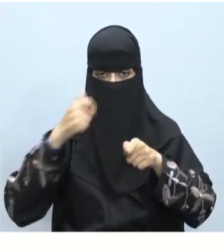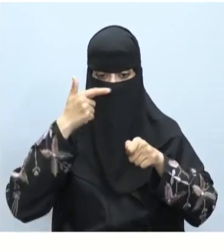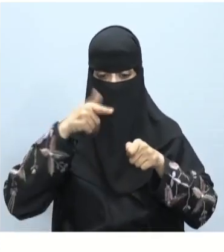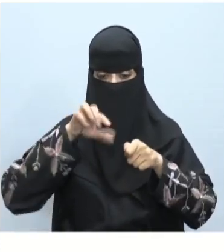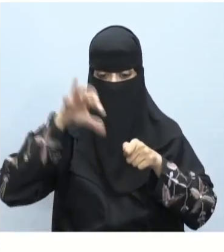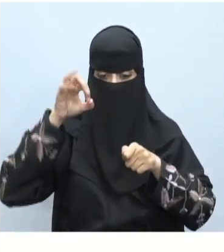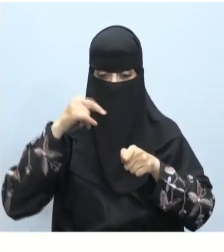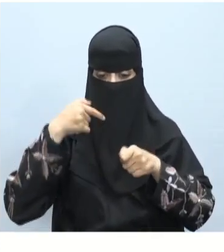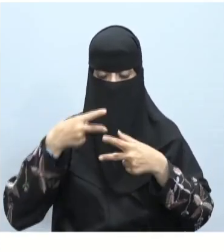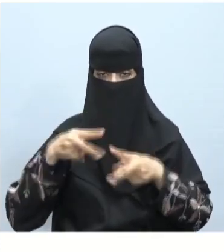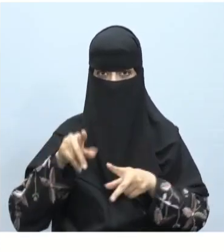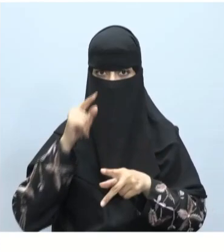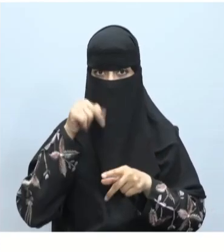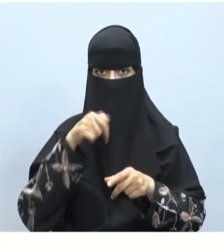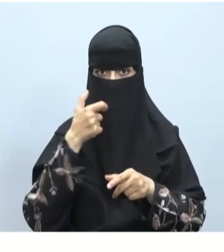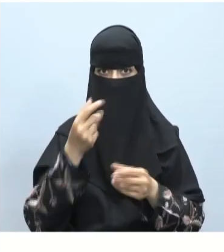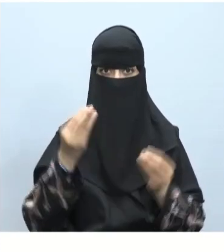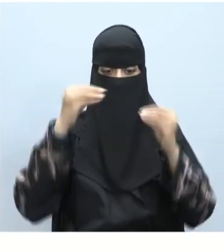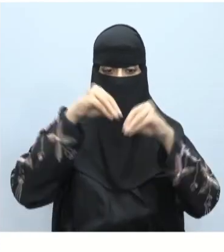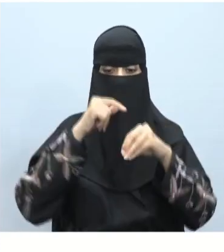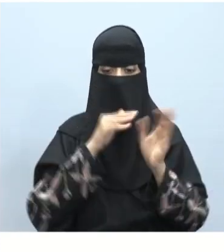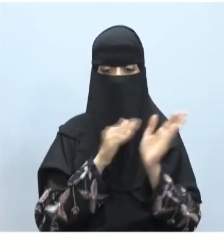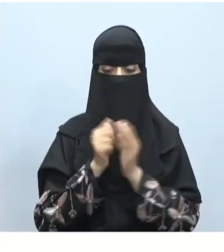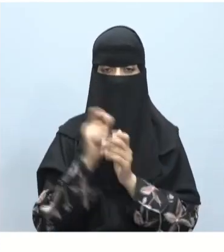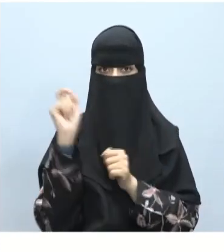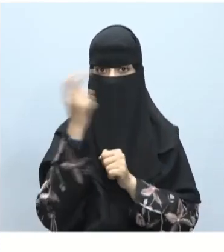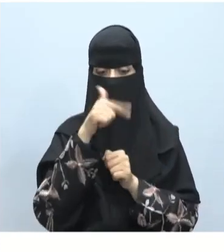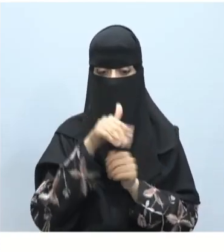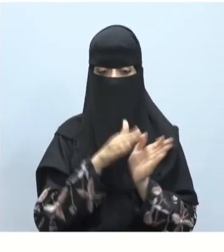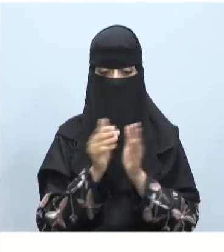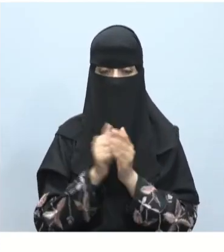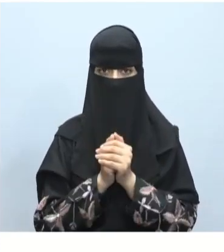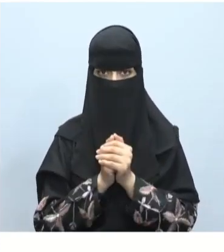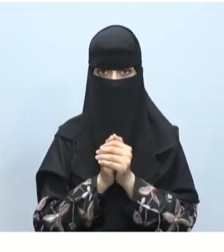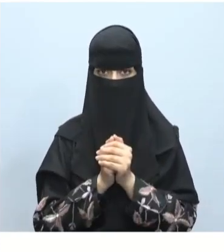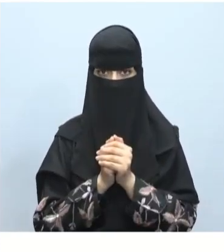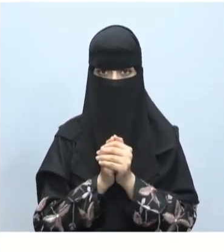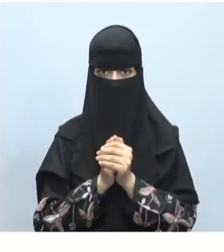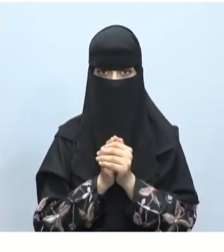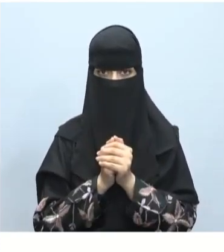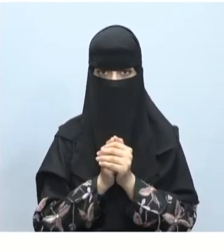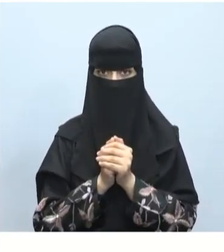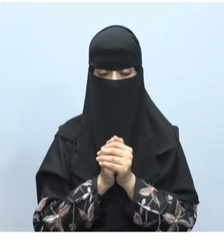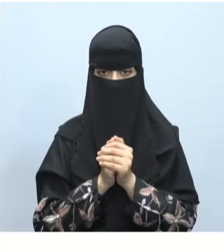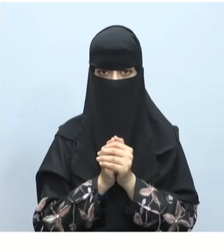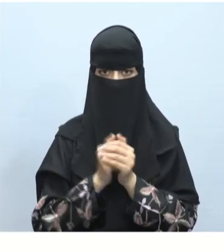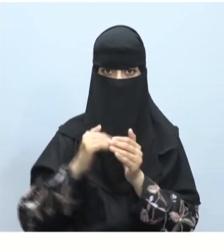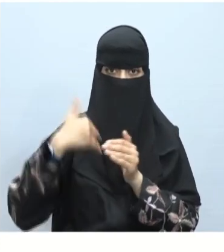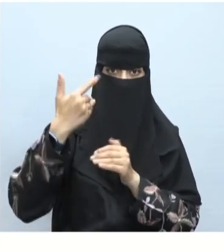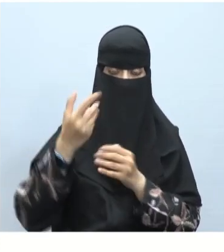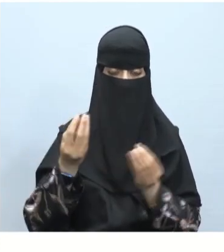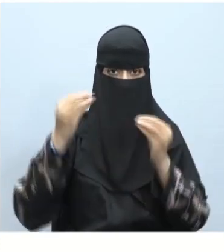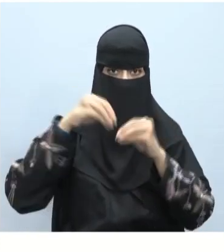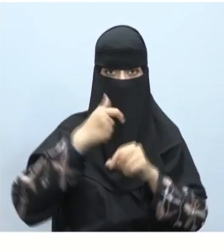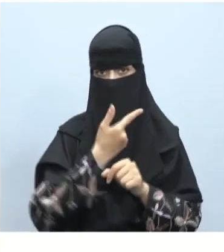ثم نضغط على فتح وستلاحظ إضافة الصورة مباشرة إلى الموقع الخاص بك بعد إضافة